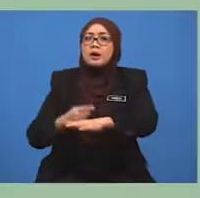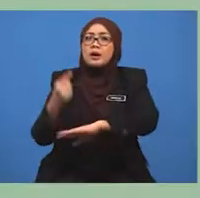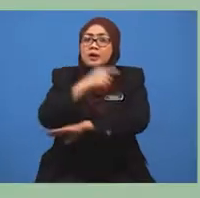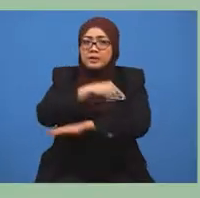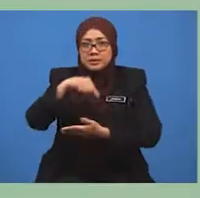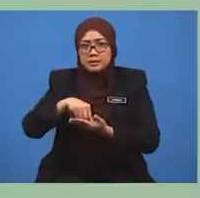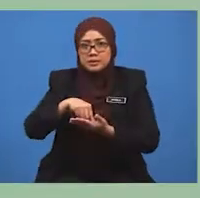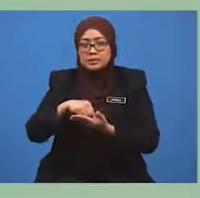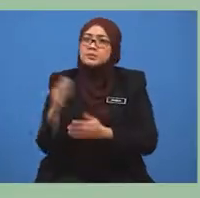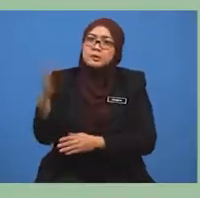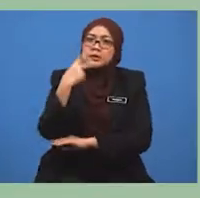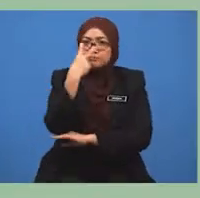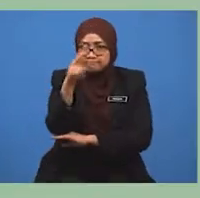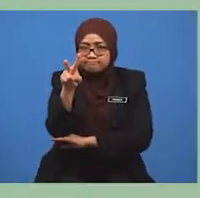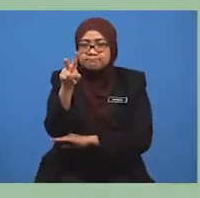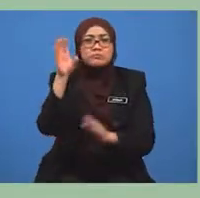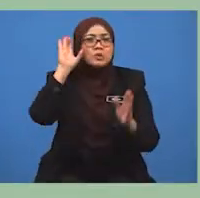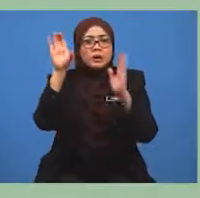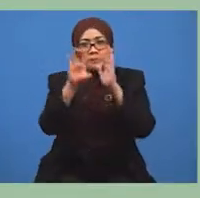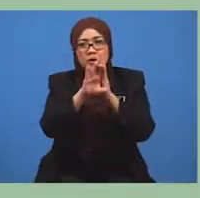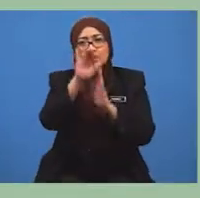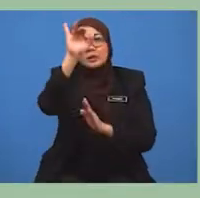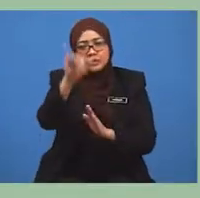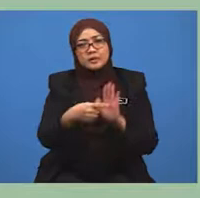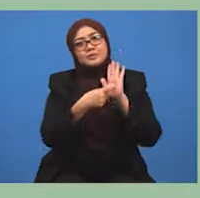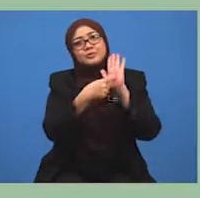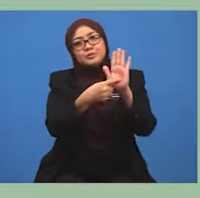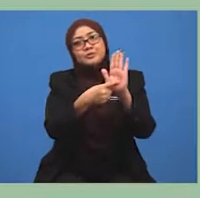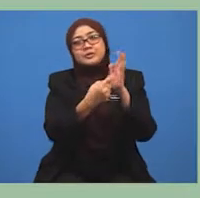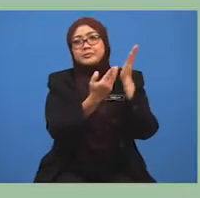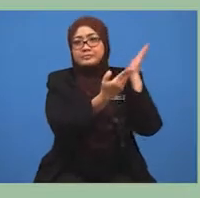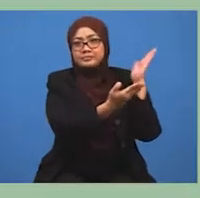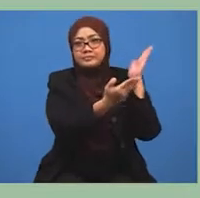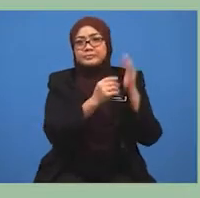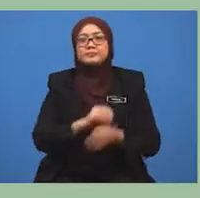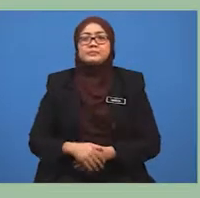Terima kasih kerana menonton!